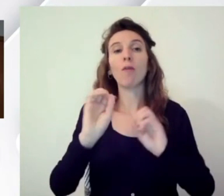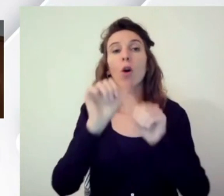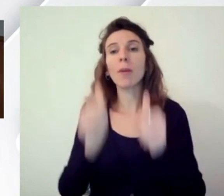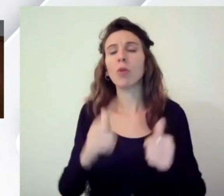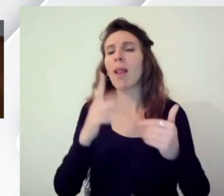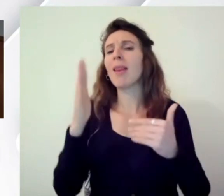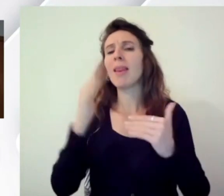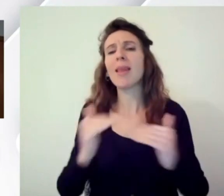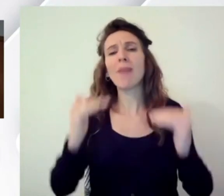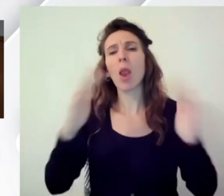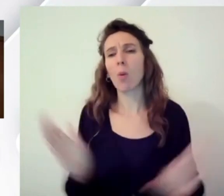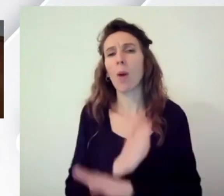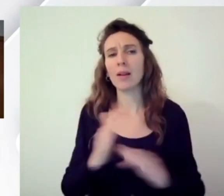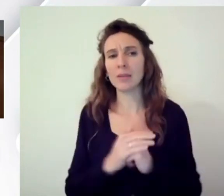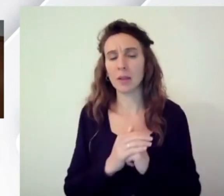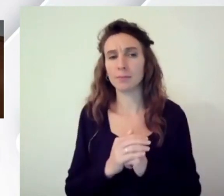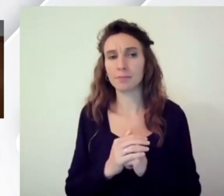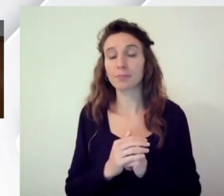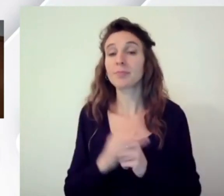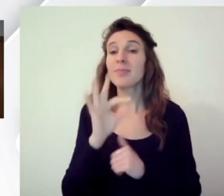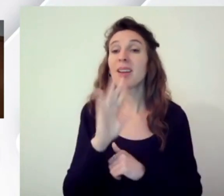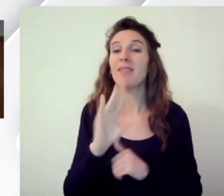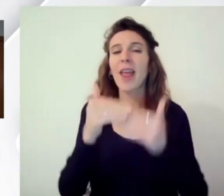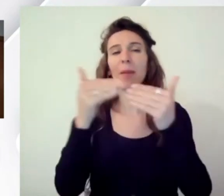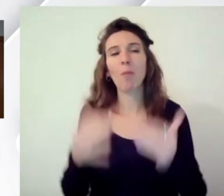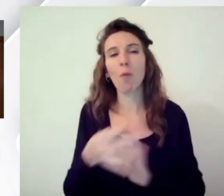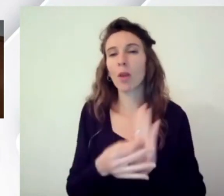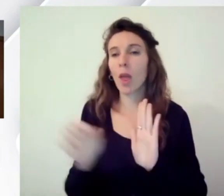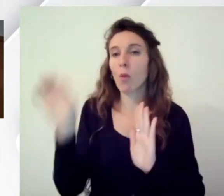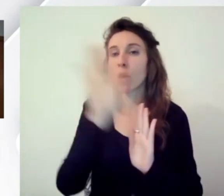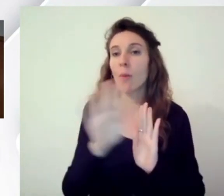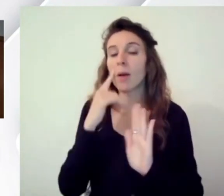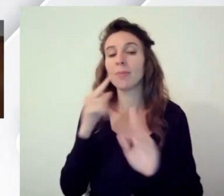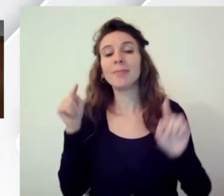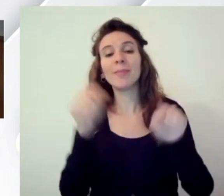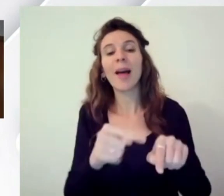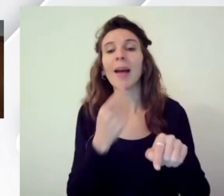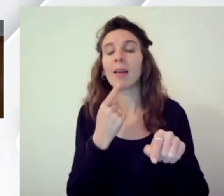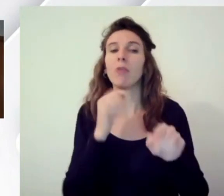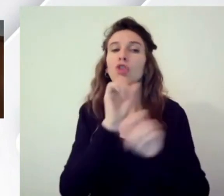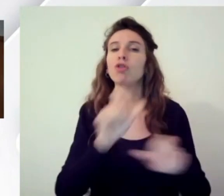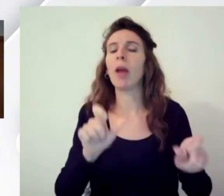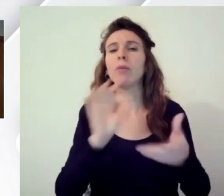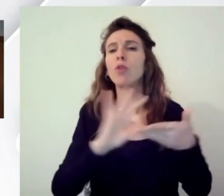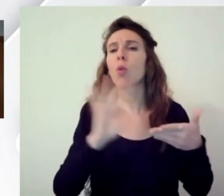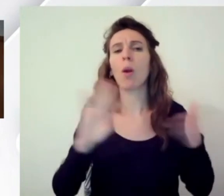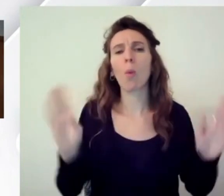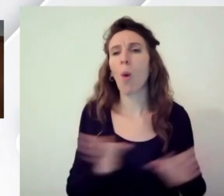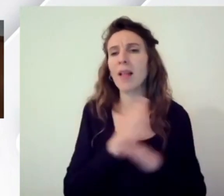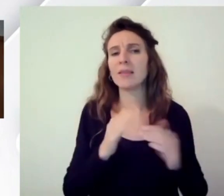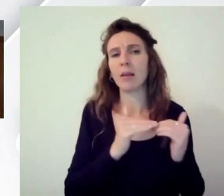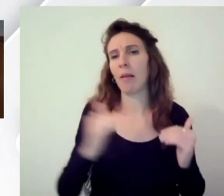livello il quadro il framework europeo si rivolge ai docenti di qualsiasi ordine di scuola quindi